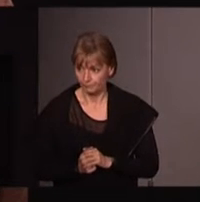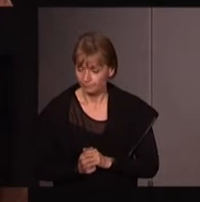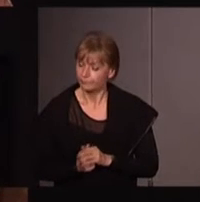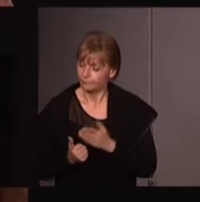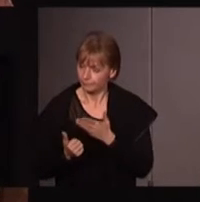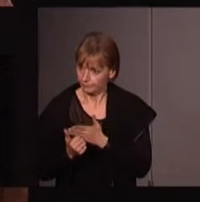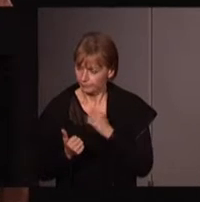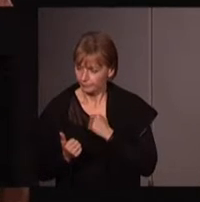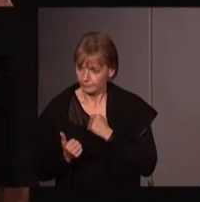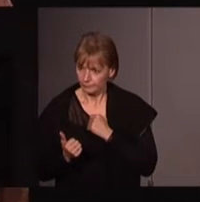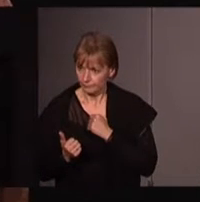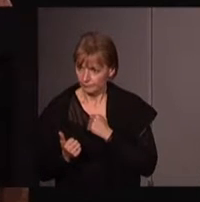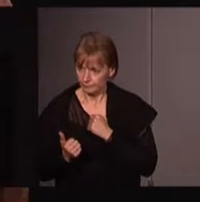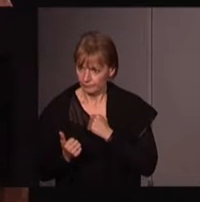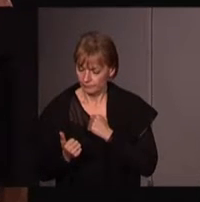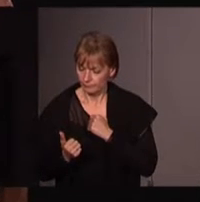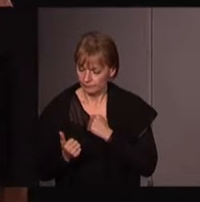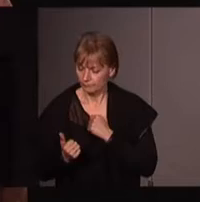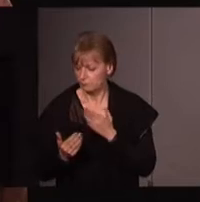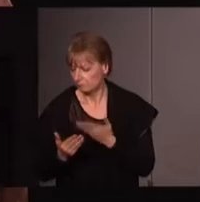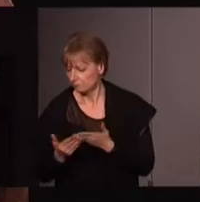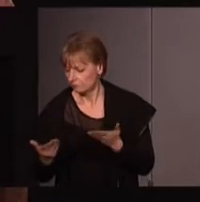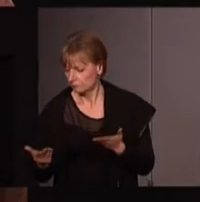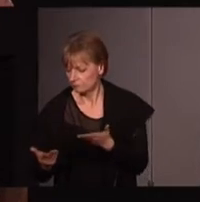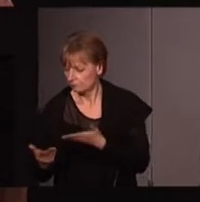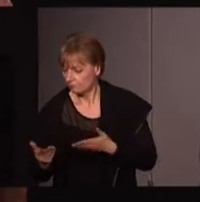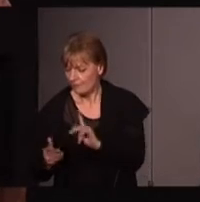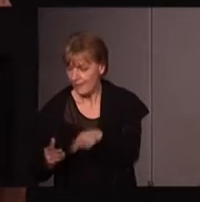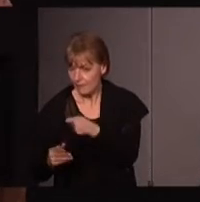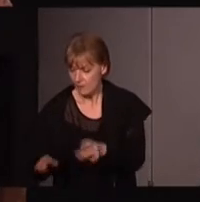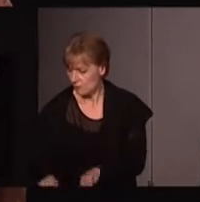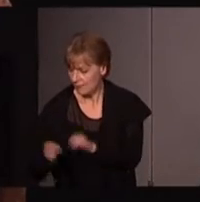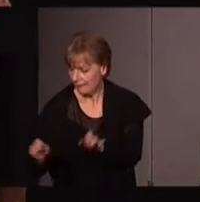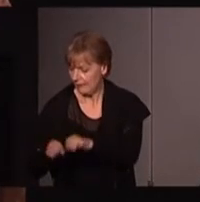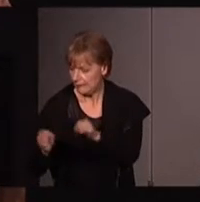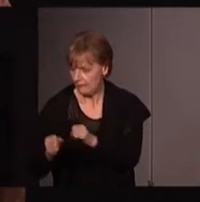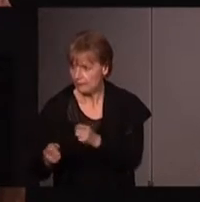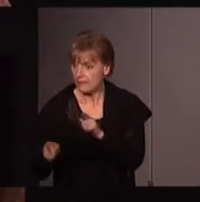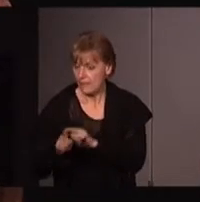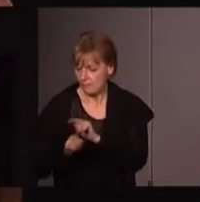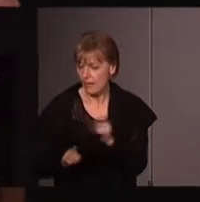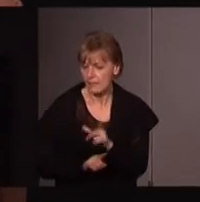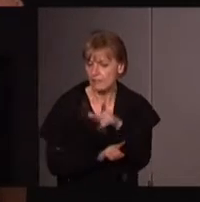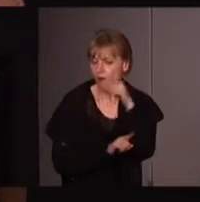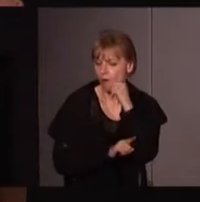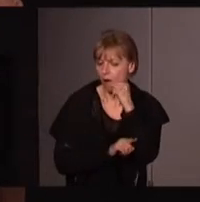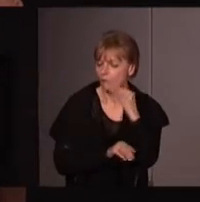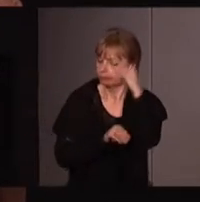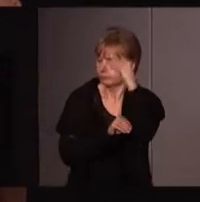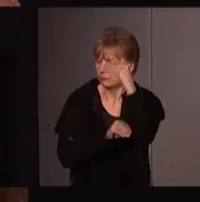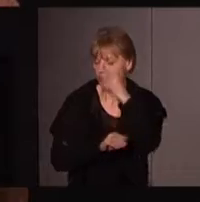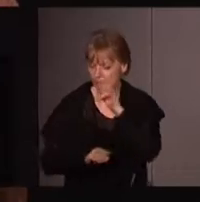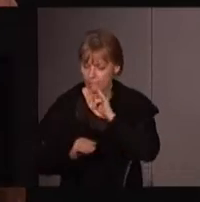une articulation critique de la destruction de la nature et des rapports de domination entre les sexes, féministes, la